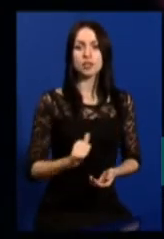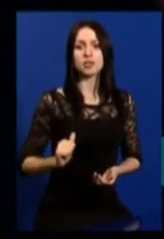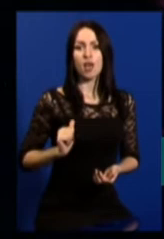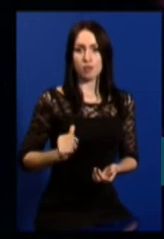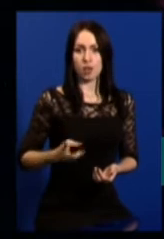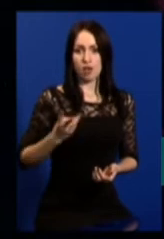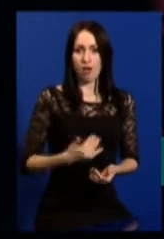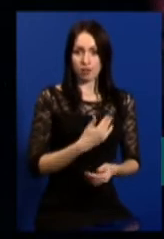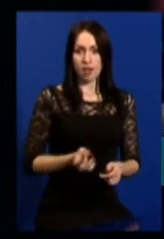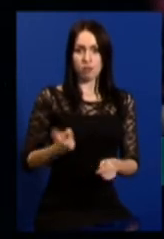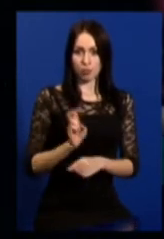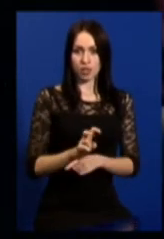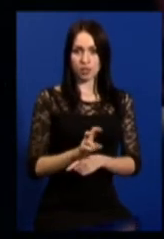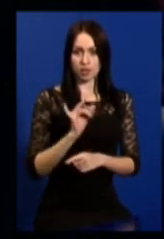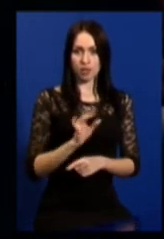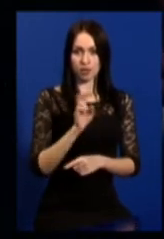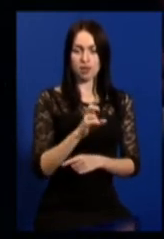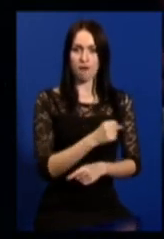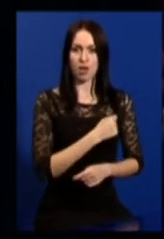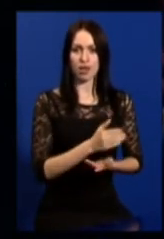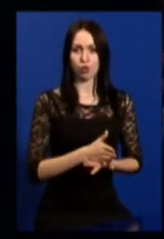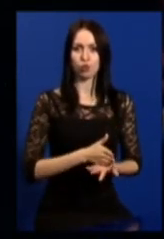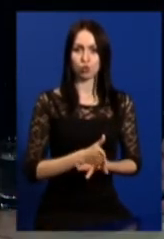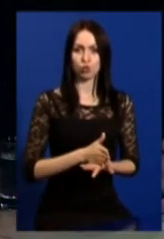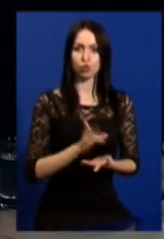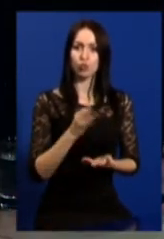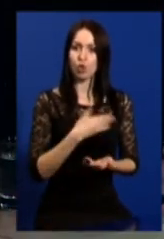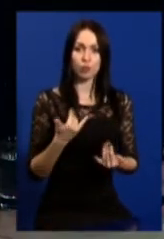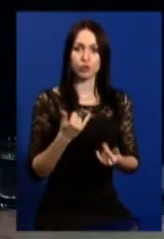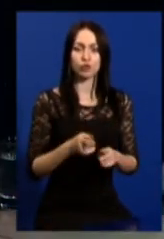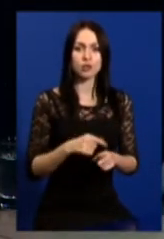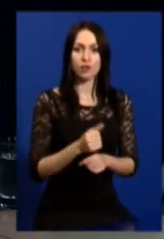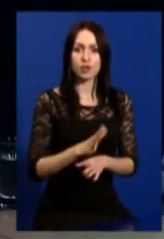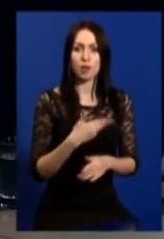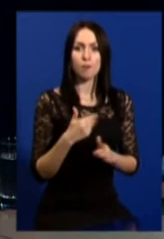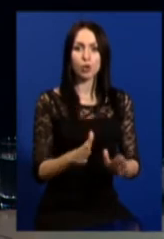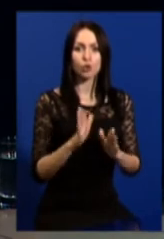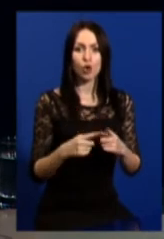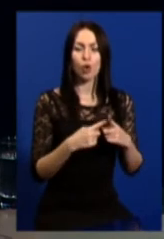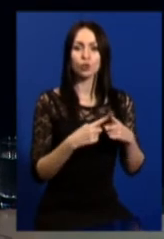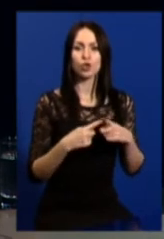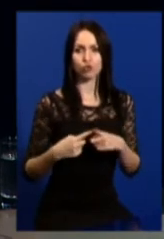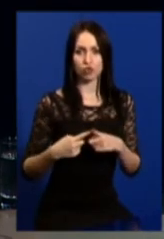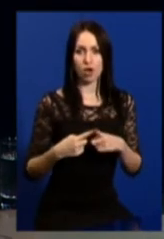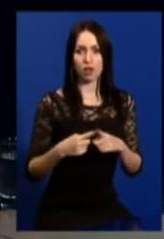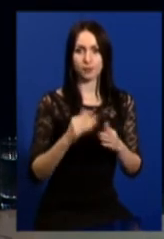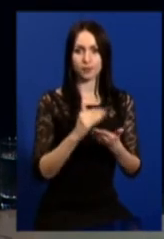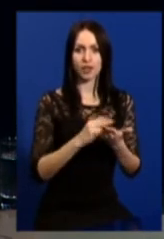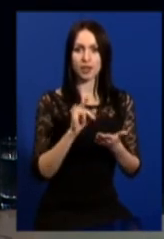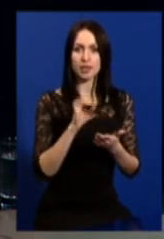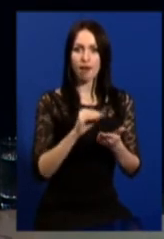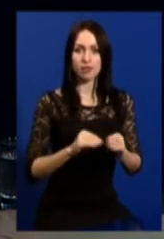хочуть прийти і призватися на військову службу. Але ми зараз цього не робимо. Ми тільки уточнюємо анкетні